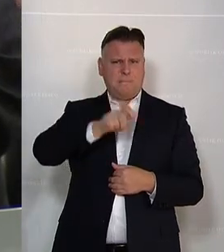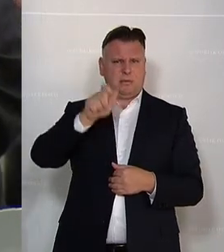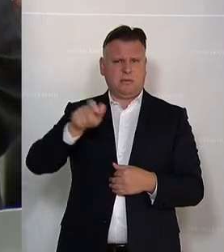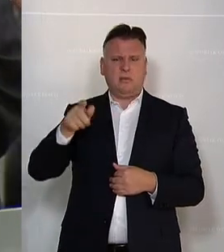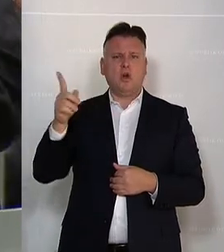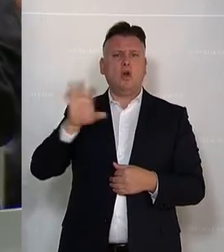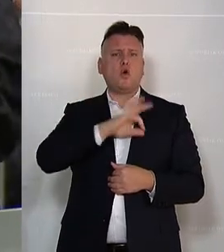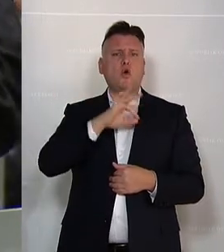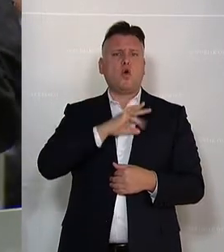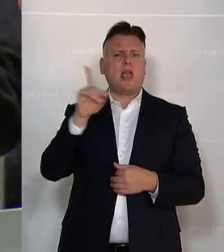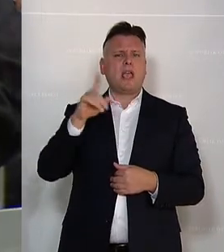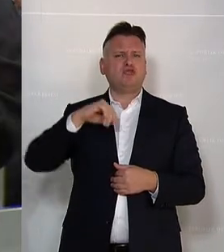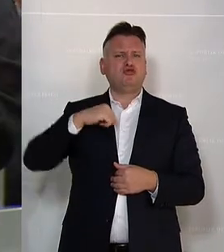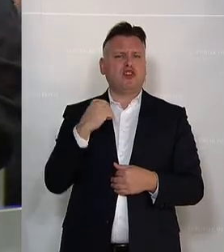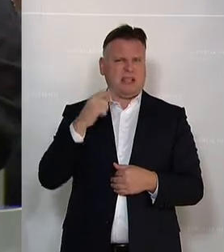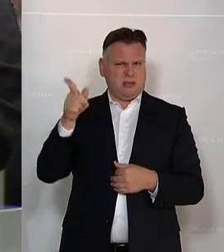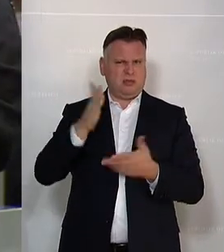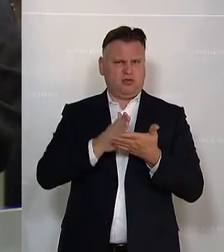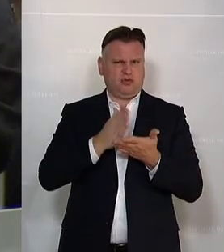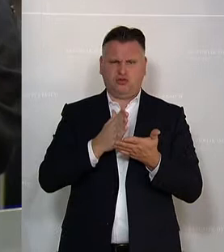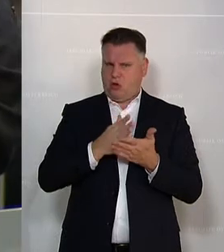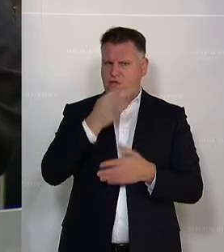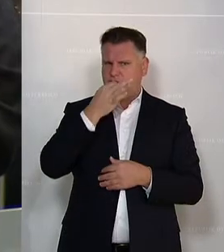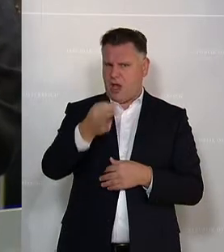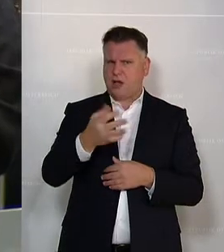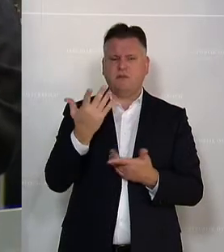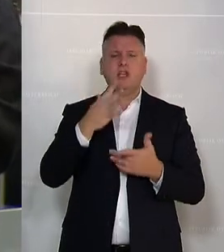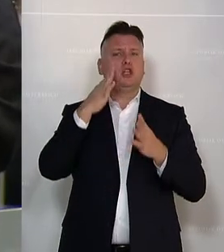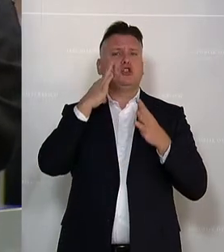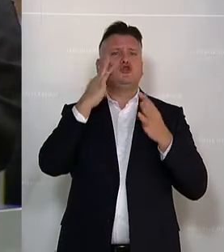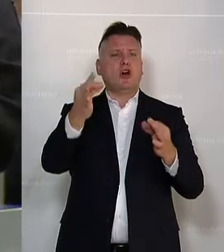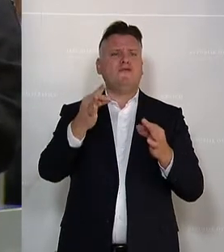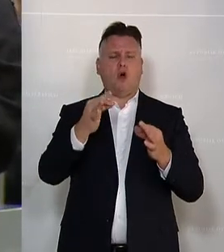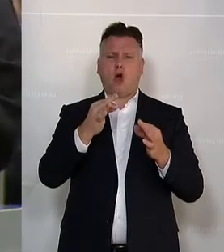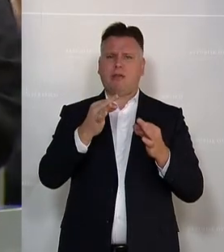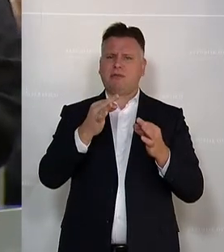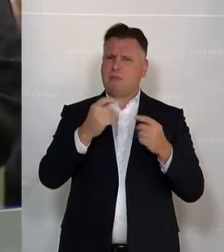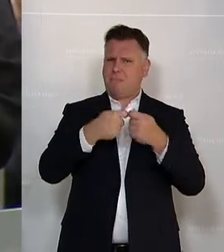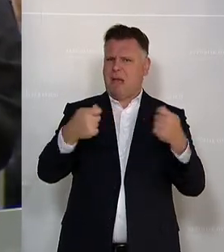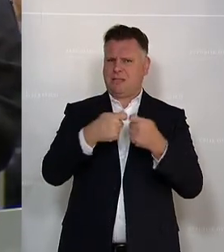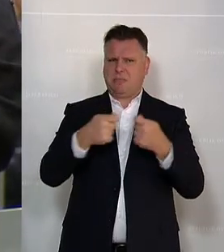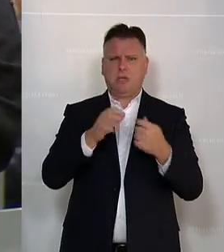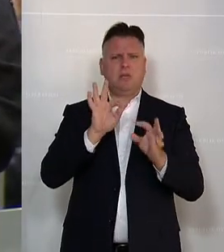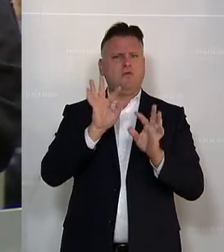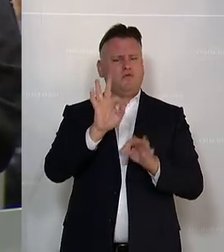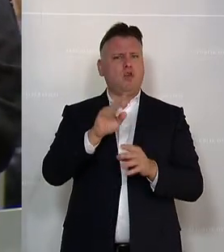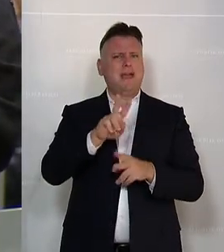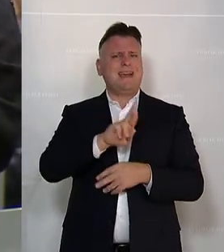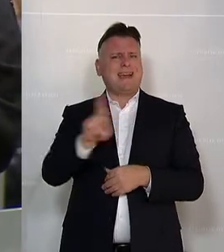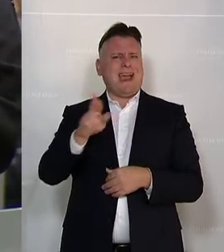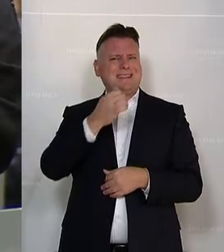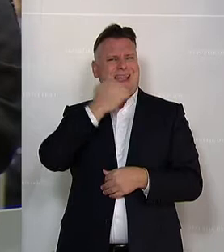Schatz, welche Maßnahmen, insbesondere Sofortmaßnahmen, werden sie zur Bekämpfung des Rechtsextremismus